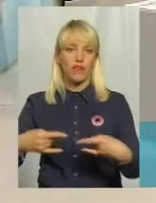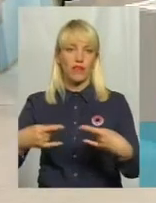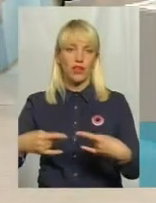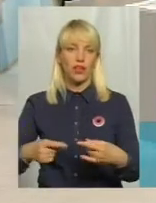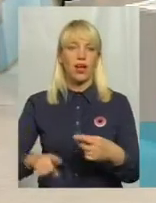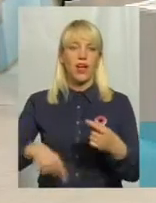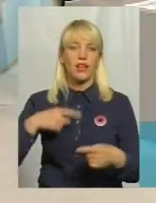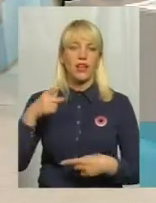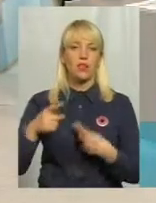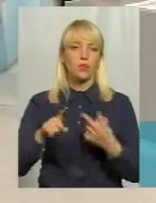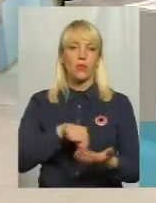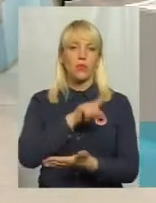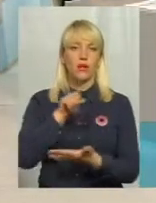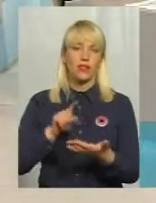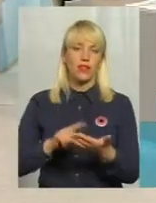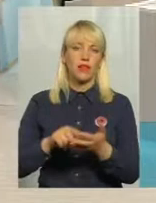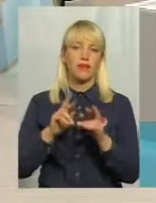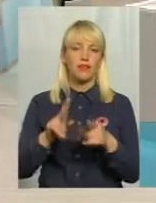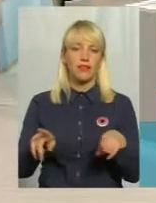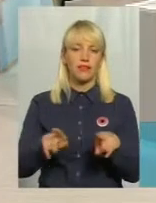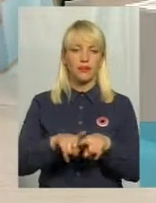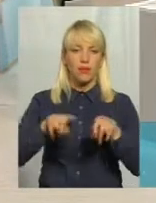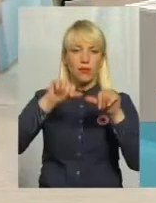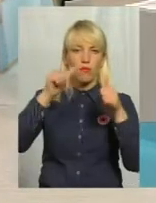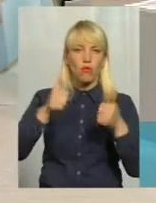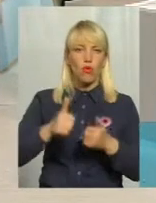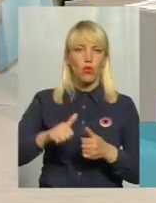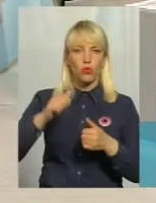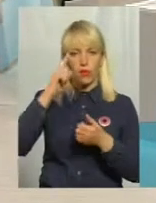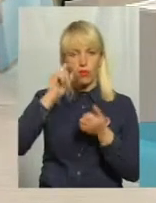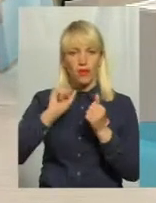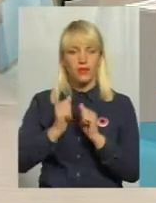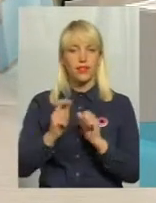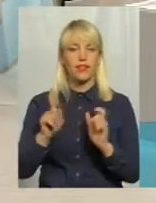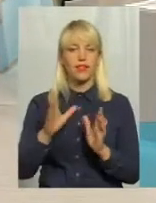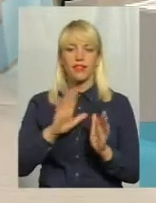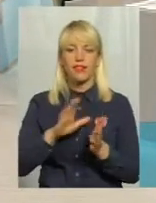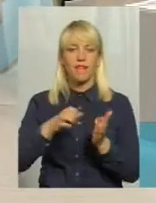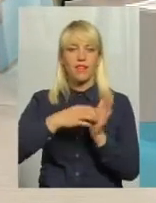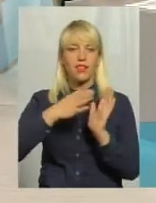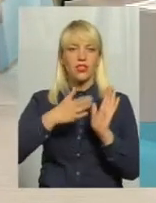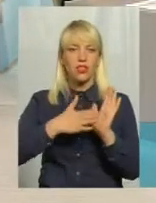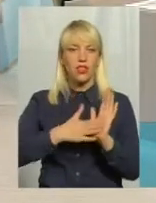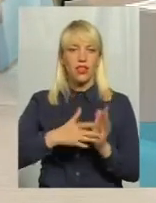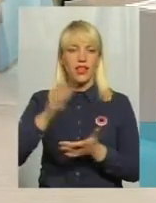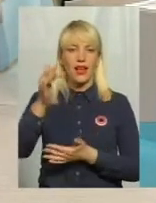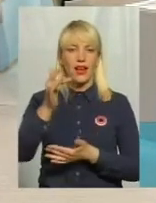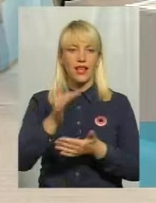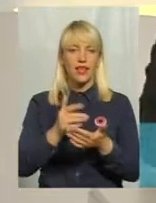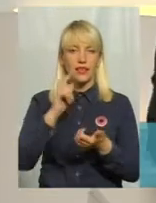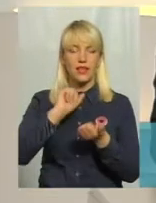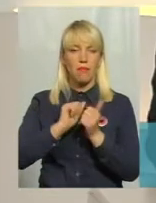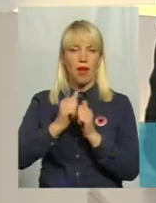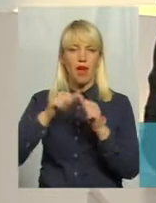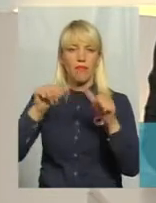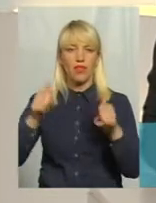наступне питання? Скажіть, як отакі монументи, ну і ті, які не увійшли до реєстру пам'яток, зокрема, що